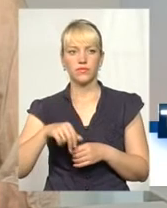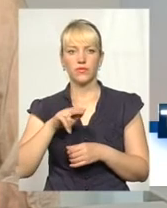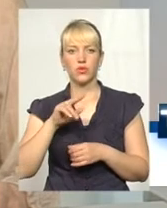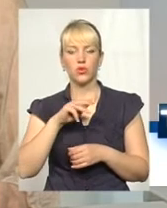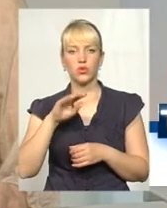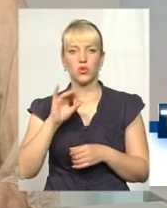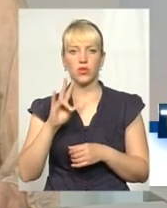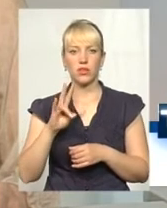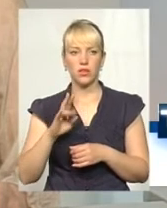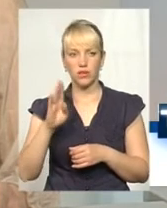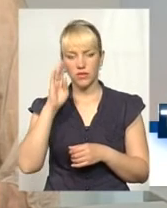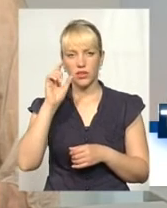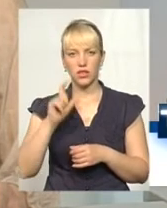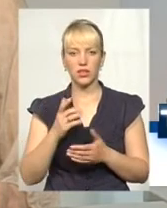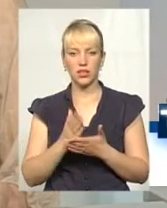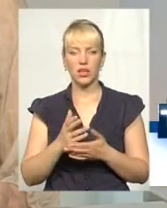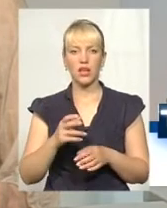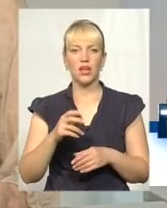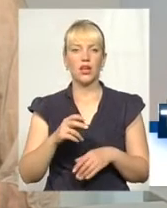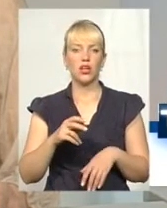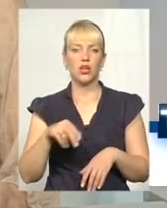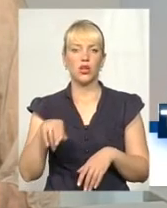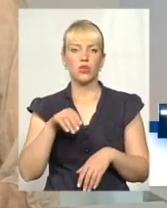здається, його звуть, і він є доктором філософії.